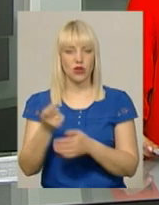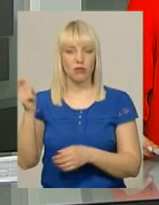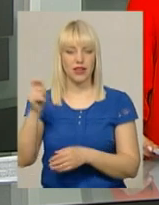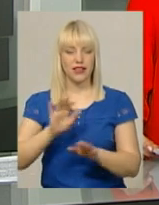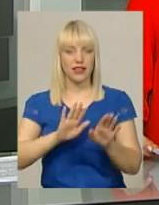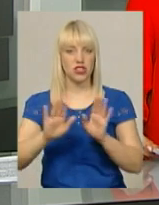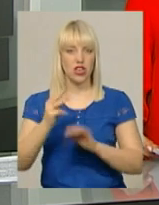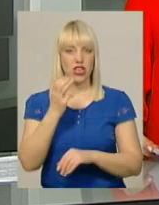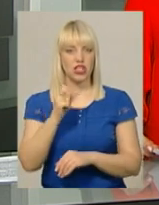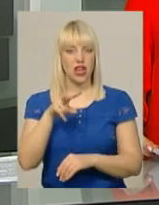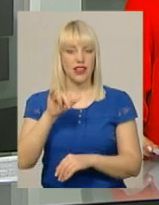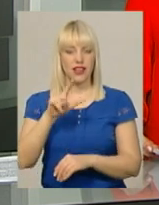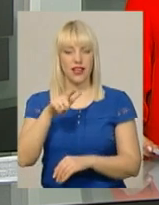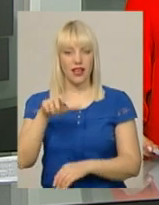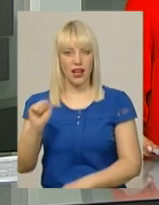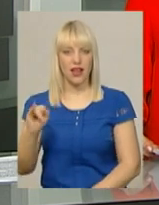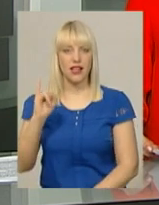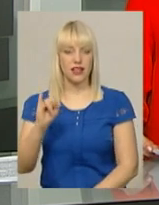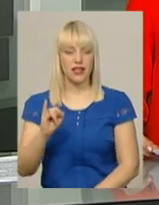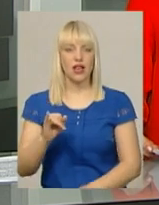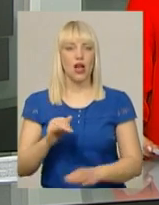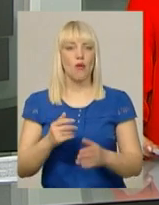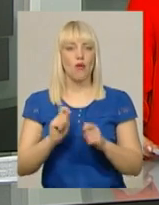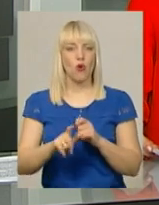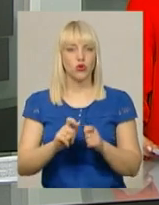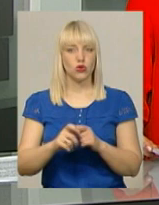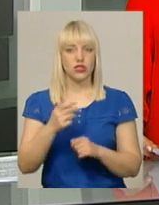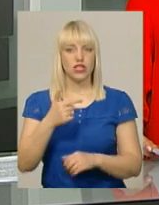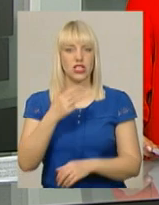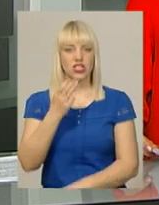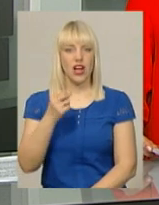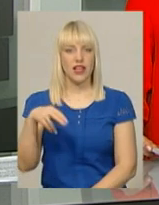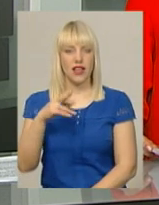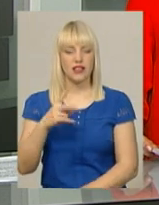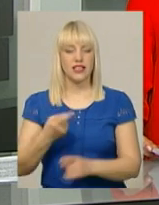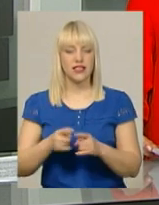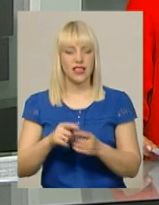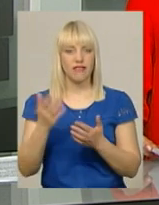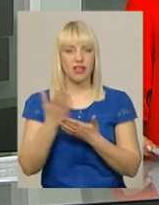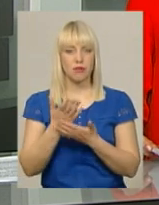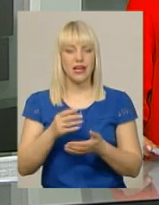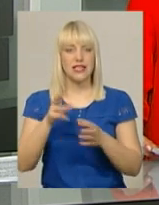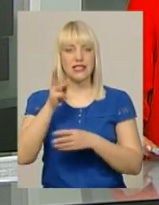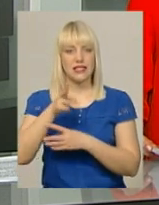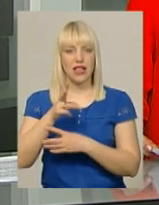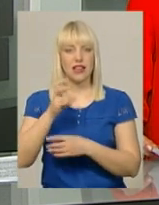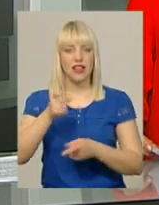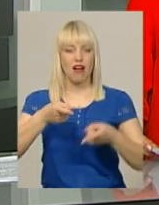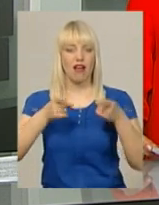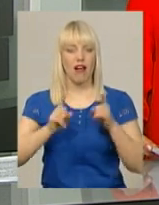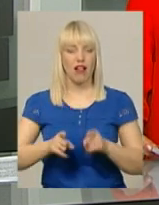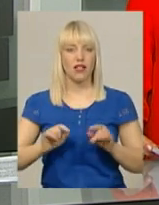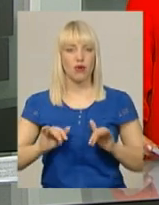та продюсер Василь Медяний. Валерій Шалига розповів, кінострічку створено на реальних подіях. На прем'єрі побувала і наша Ольга